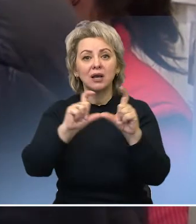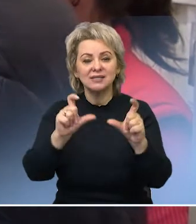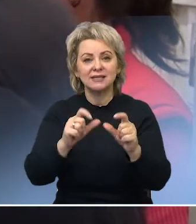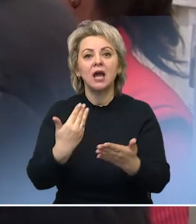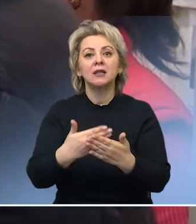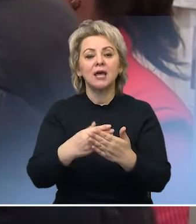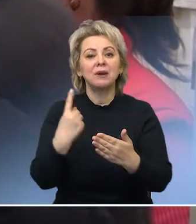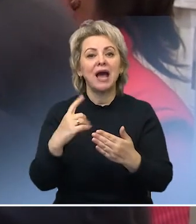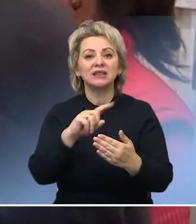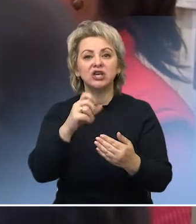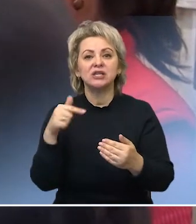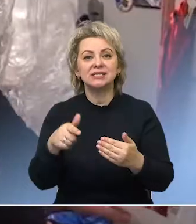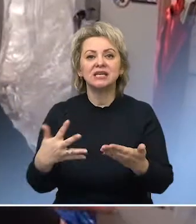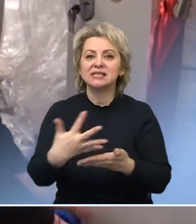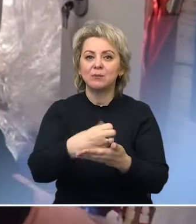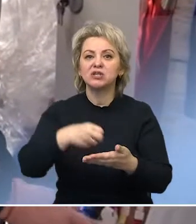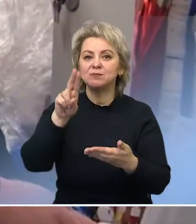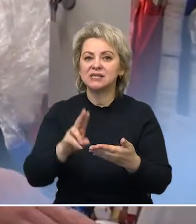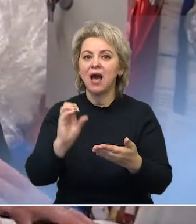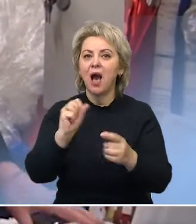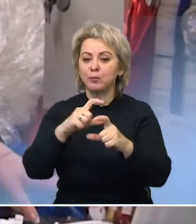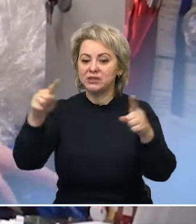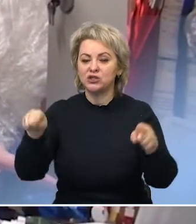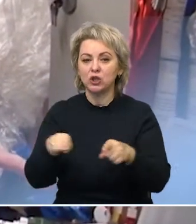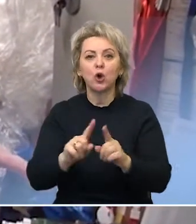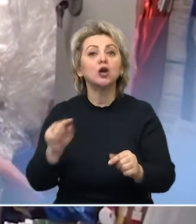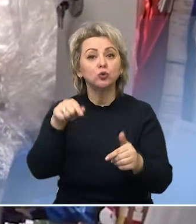них собрала специальную аптечку. А что в аптечку входит?